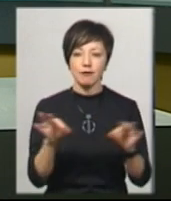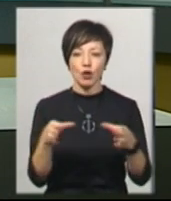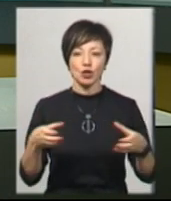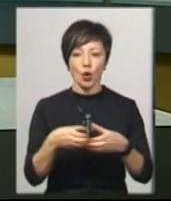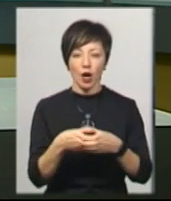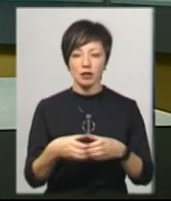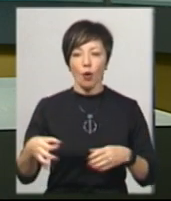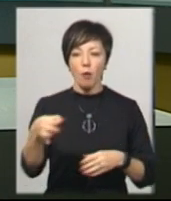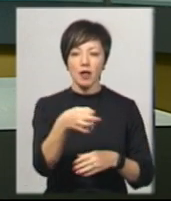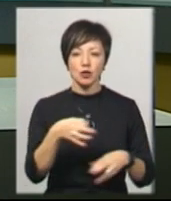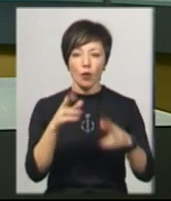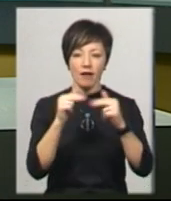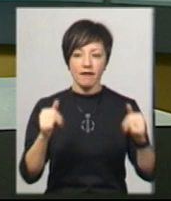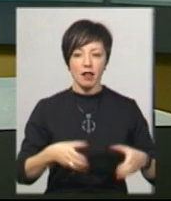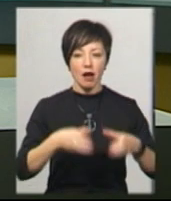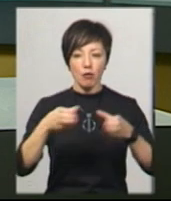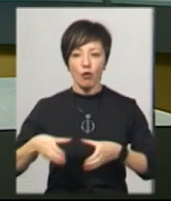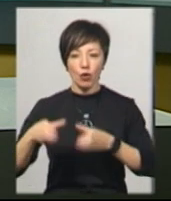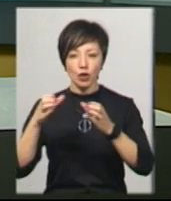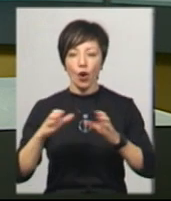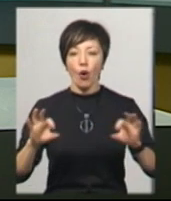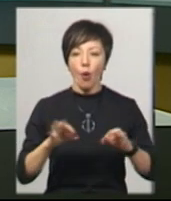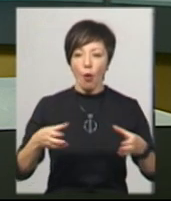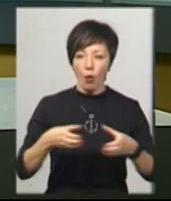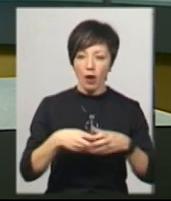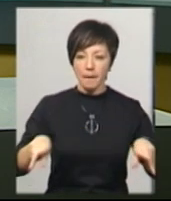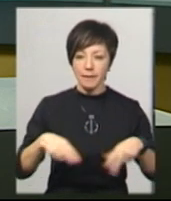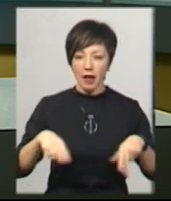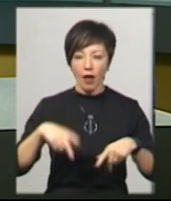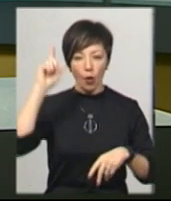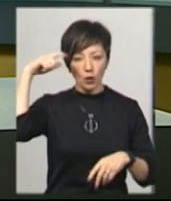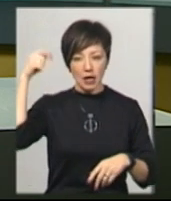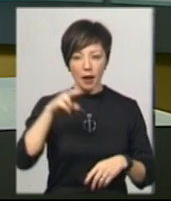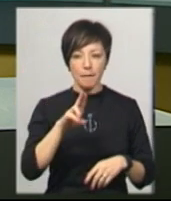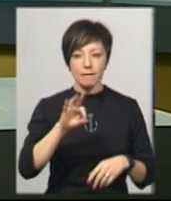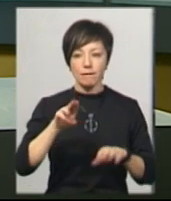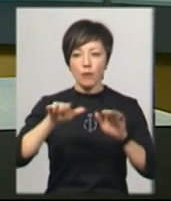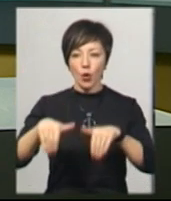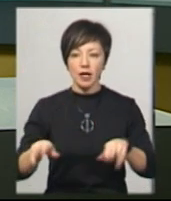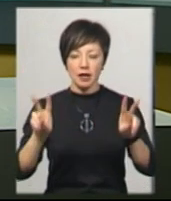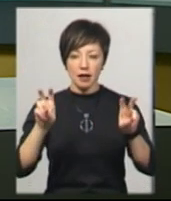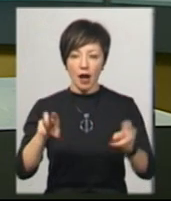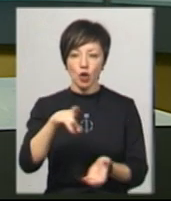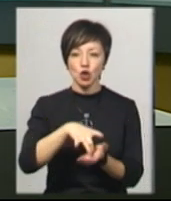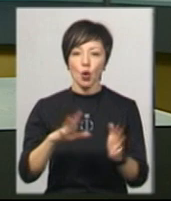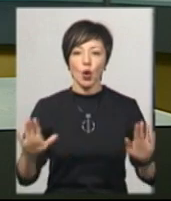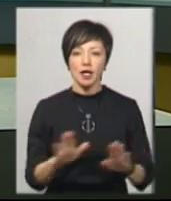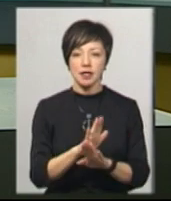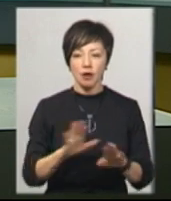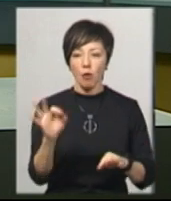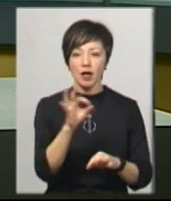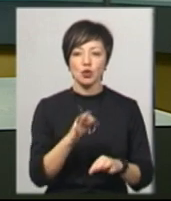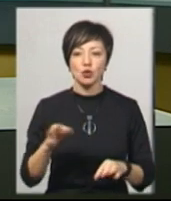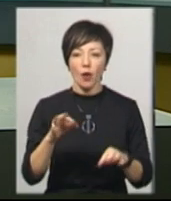оркестр обласної філармонії, хор та балет, ансамблю, пісні і танцю «Козаки Поділля», солісти Хмельницької обласної філармонії та солісти з